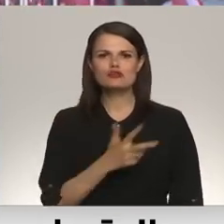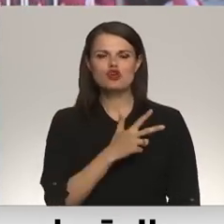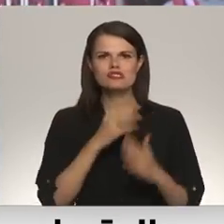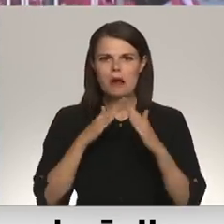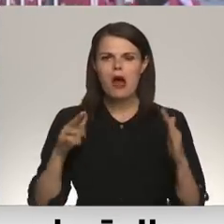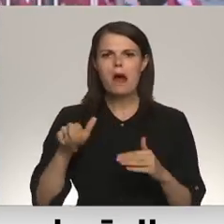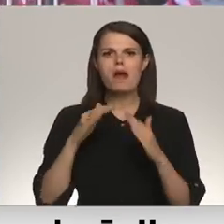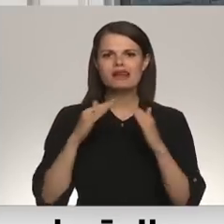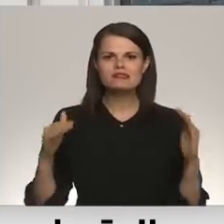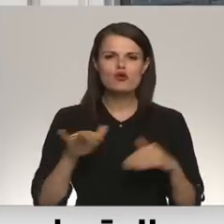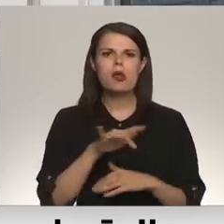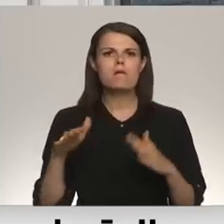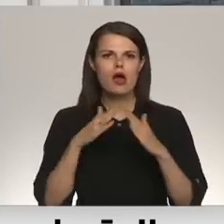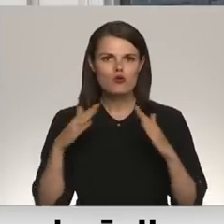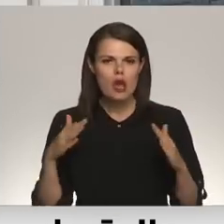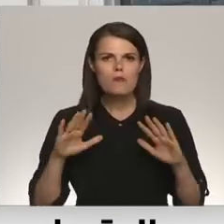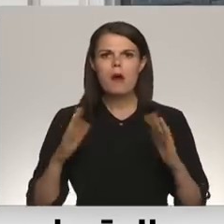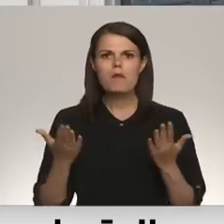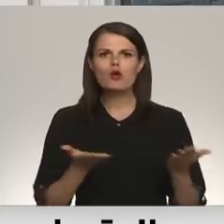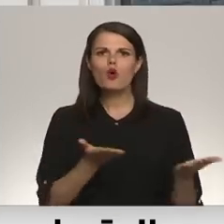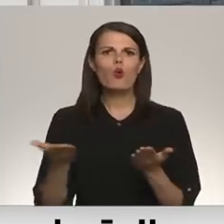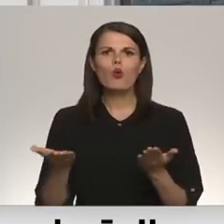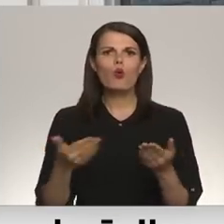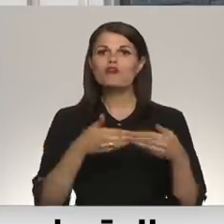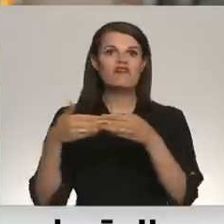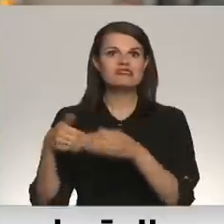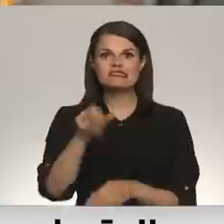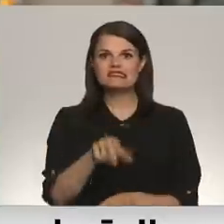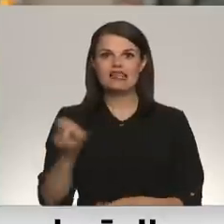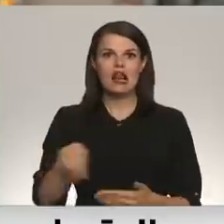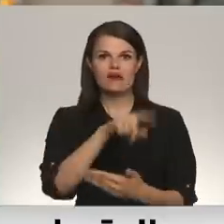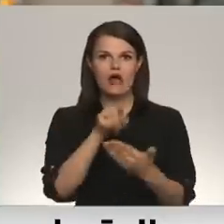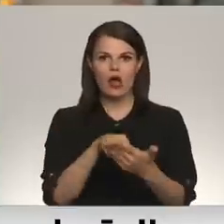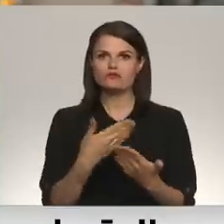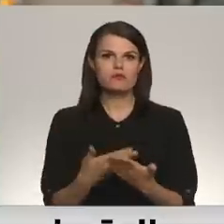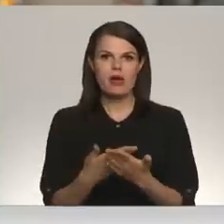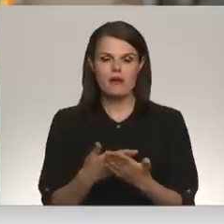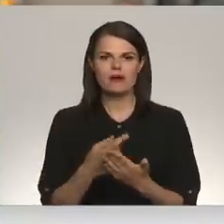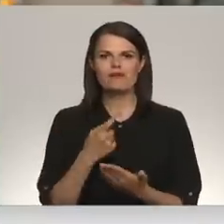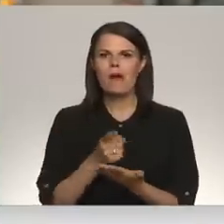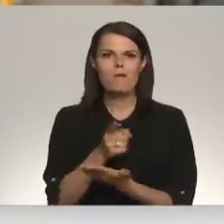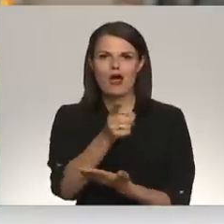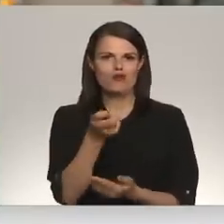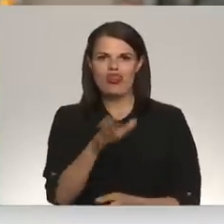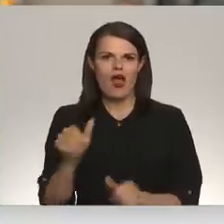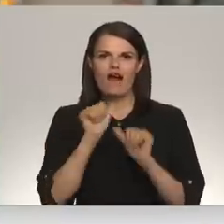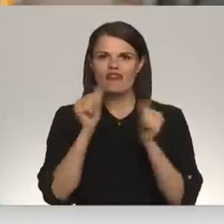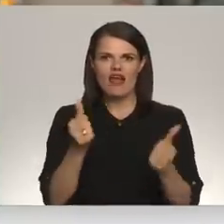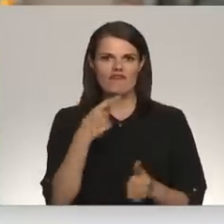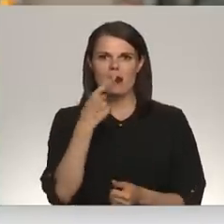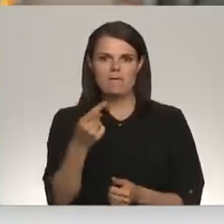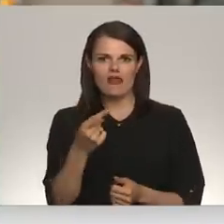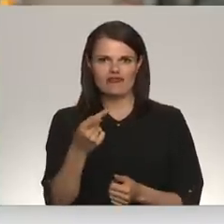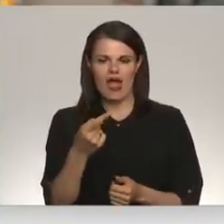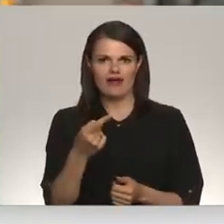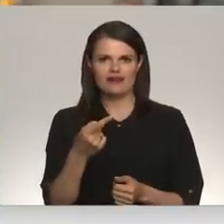pensionātos bērnu namos, bet kur varētu cilvēku sevakuēt. Maršruti to nekad nevar pateikt, tad, ja nav konkrētas